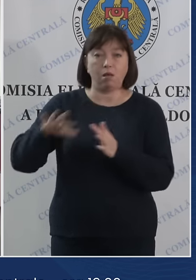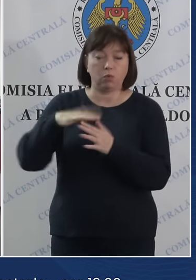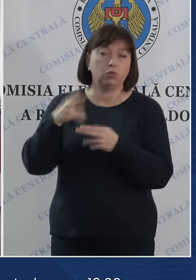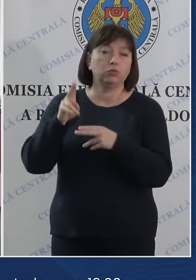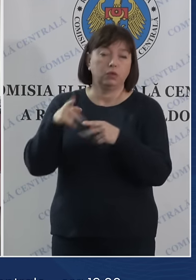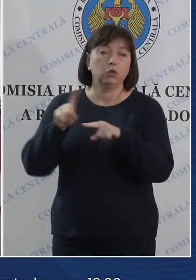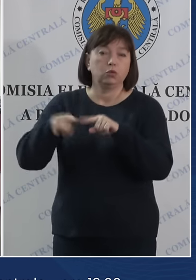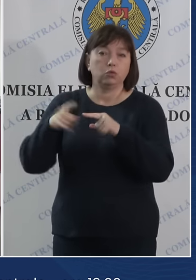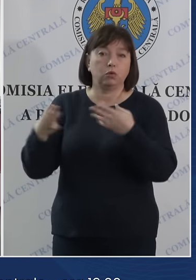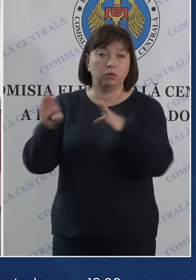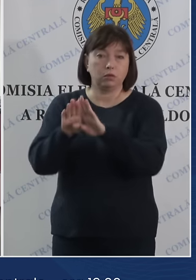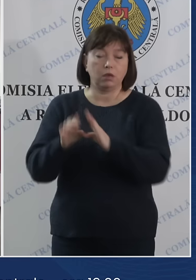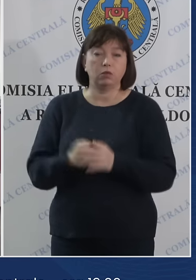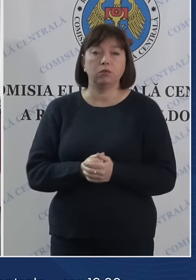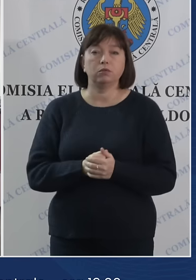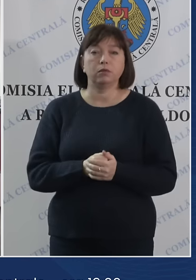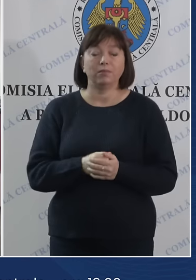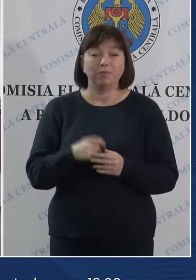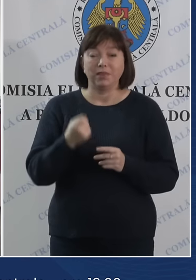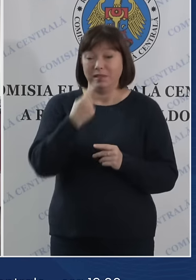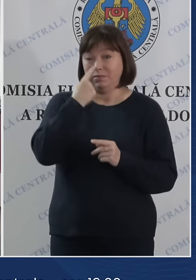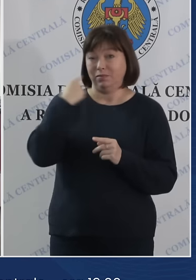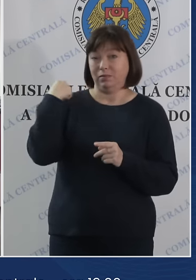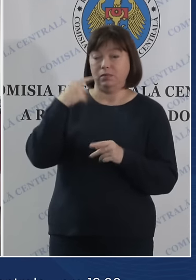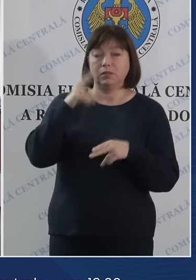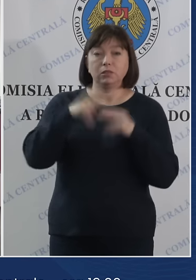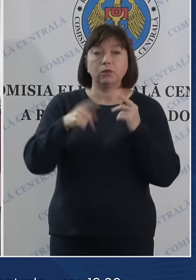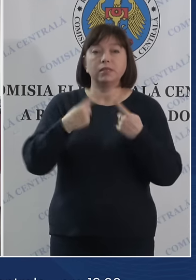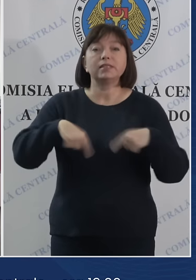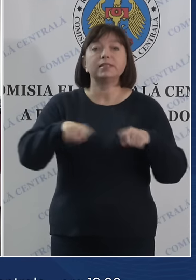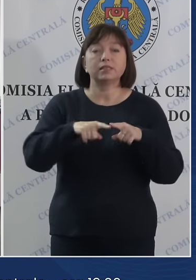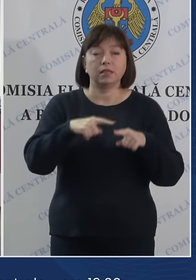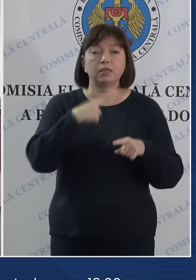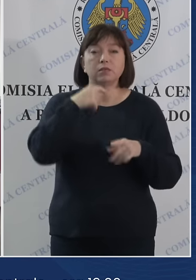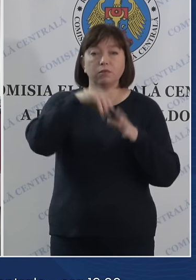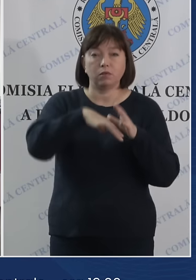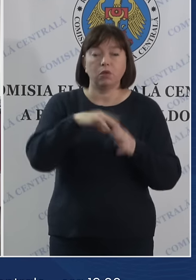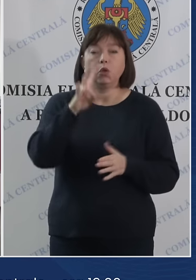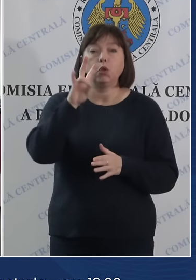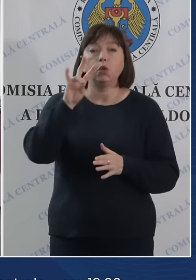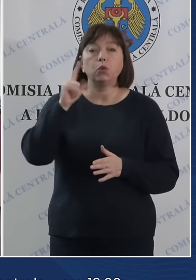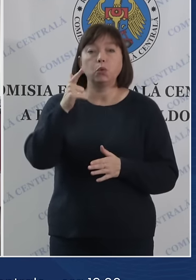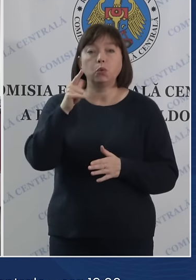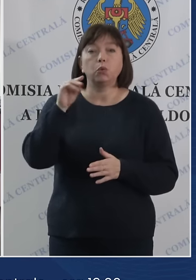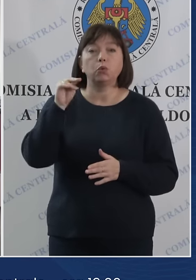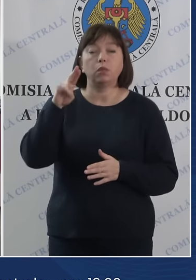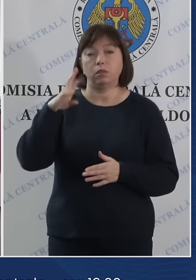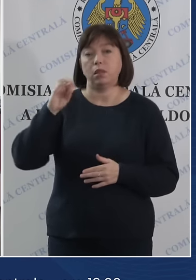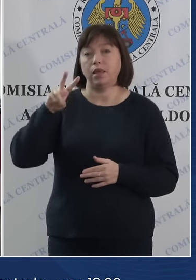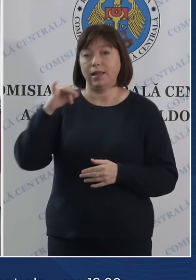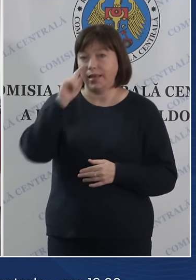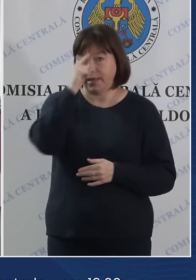Cu ceva timp în urmă și-a încheiat activitatea și secțiile de votare din New Delhi, India.